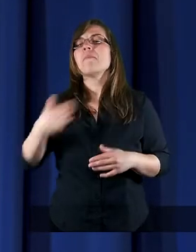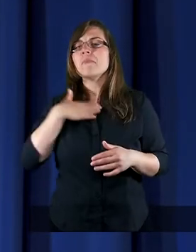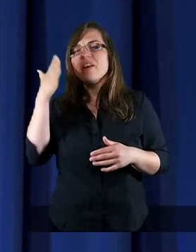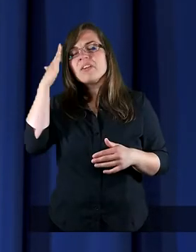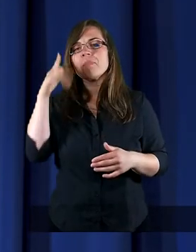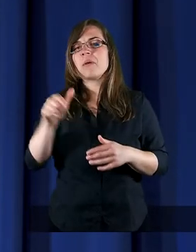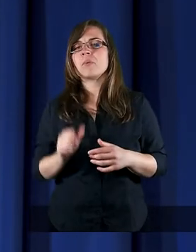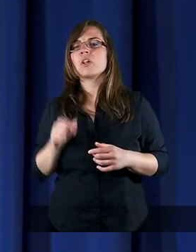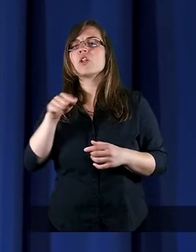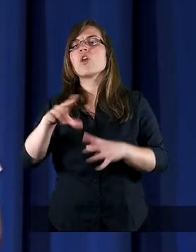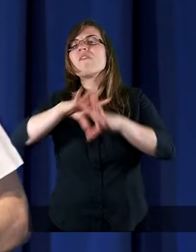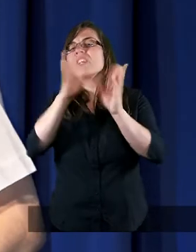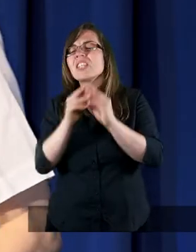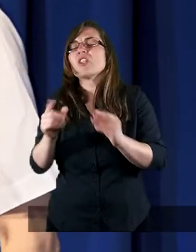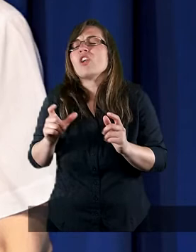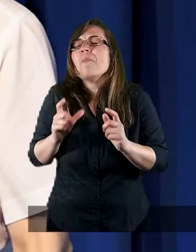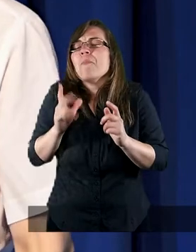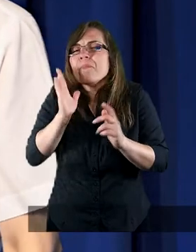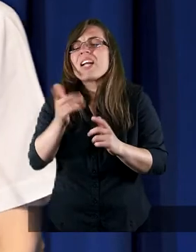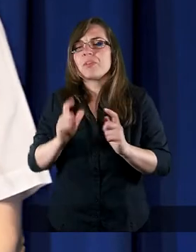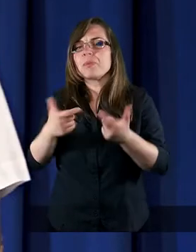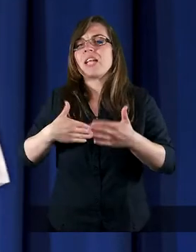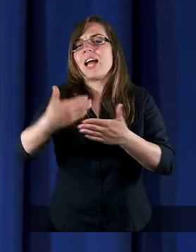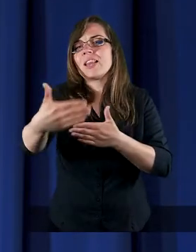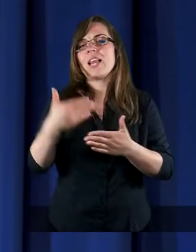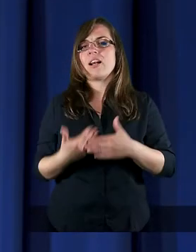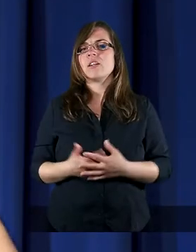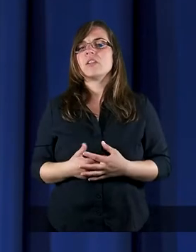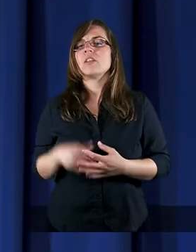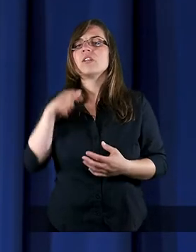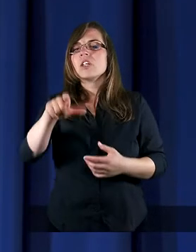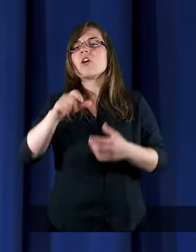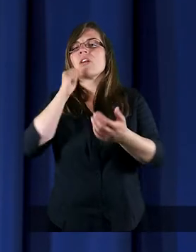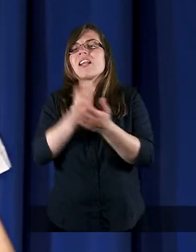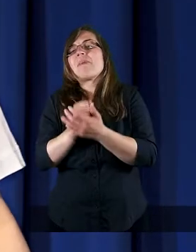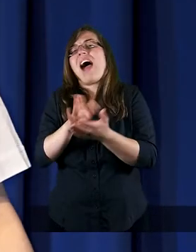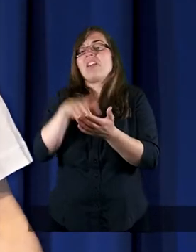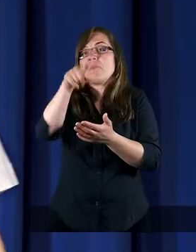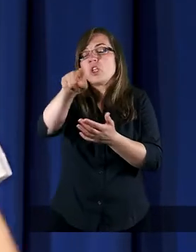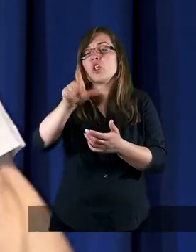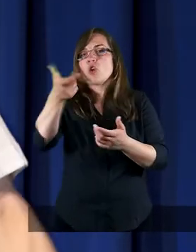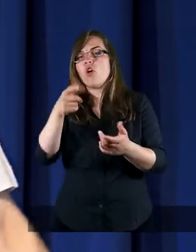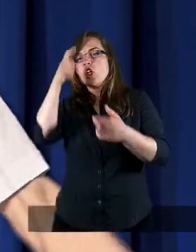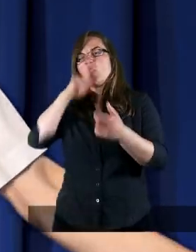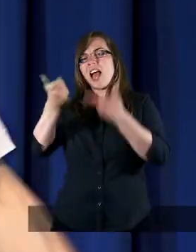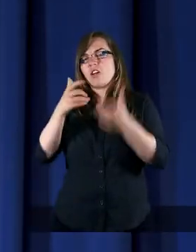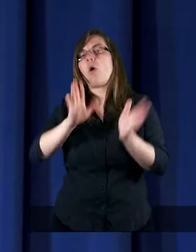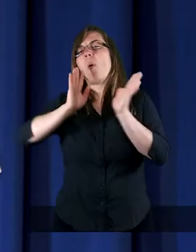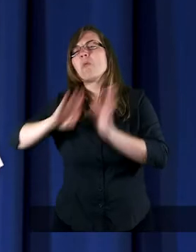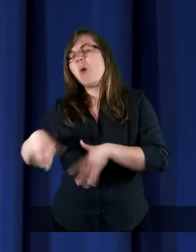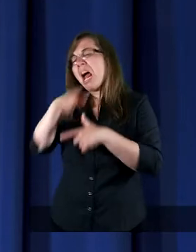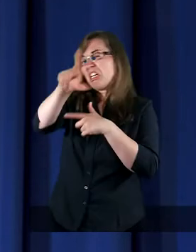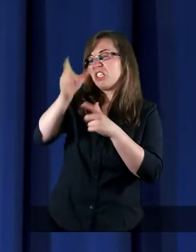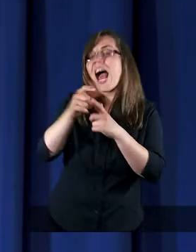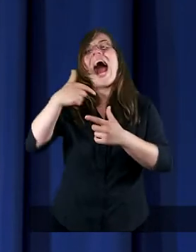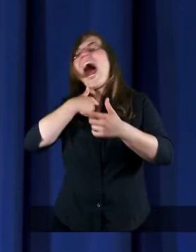ty to wszystko zepsułeś, ty całą sprawę zawaliłeś, a ja ci w tej chwili wybaczam.